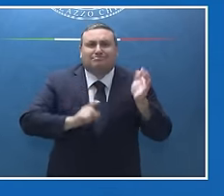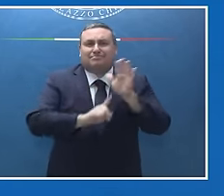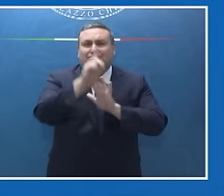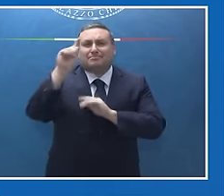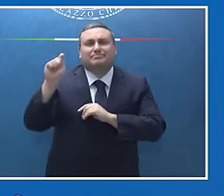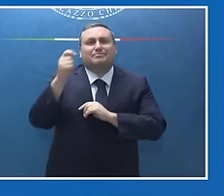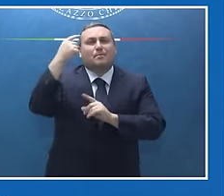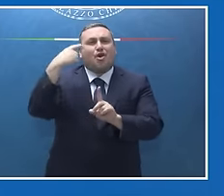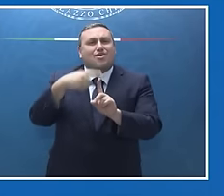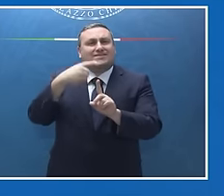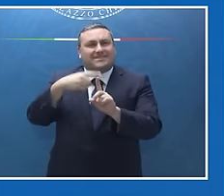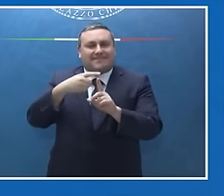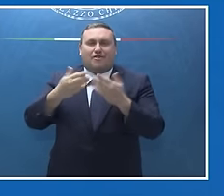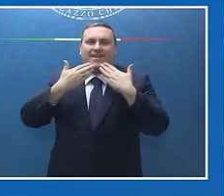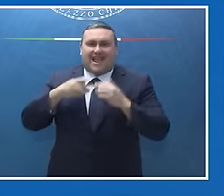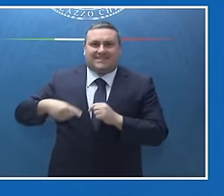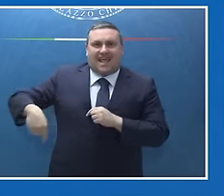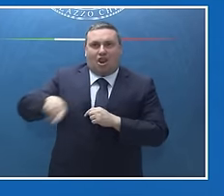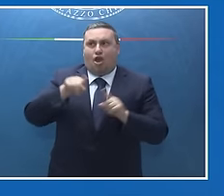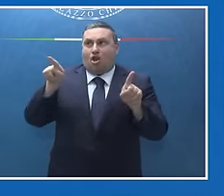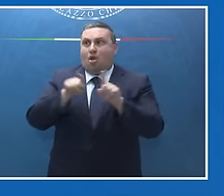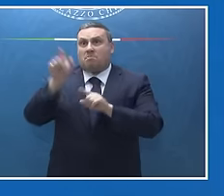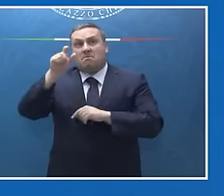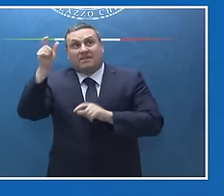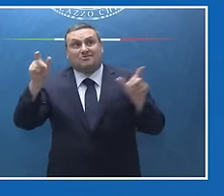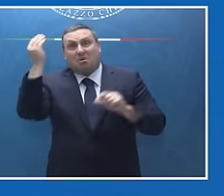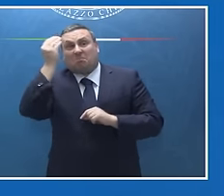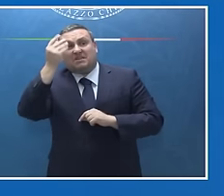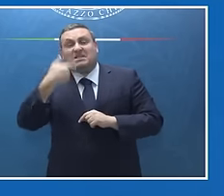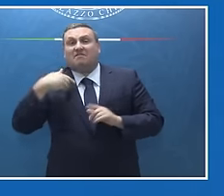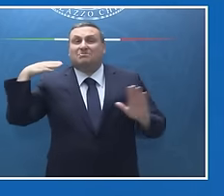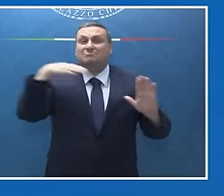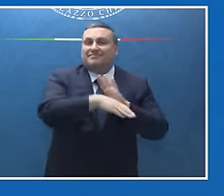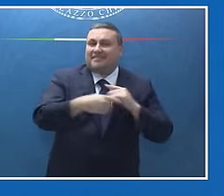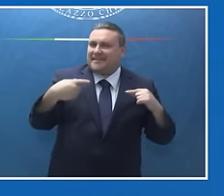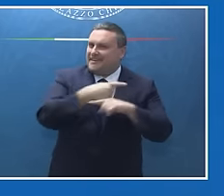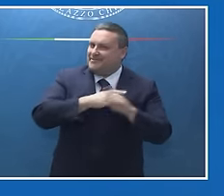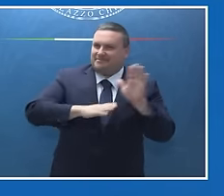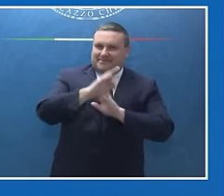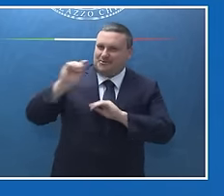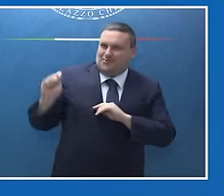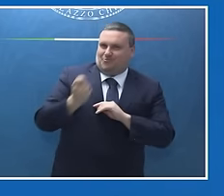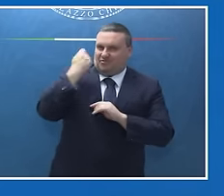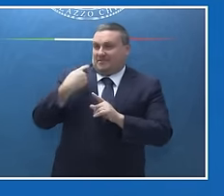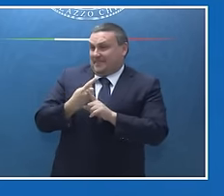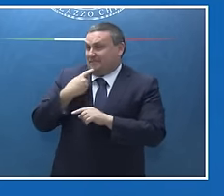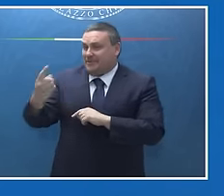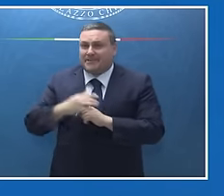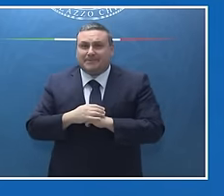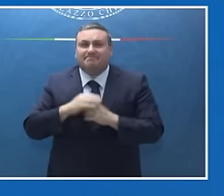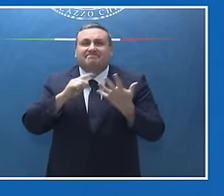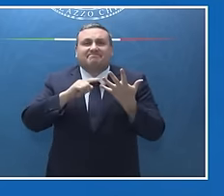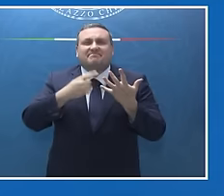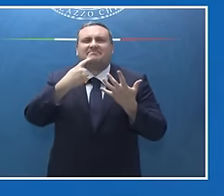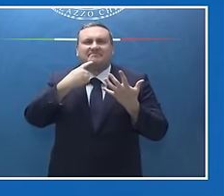senza timore di smentita di un successo si è trattato. Un ringraziamento particolare chiaramente voglio rivolgerlo alle forze di